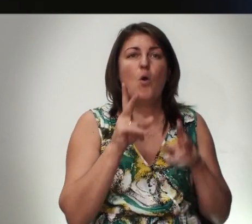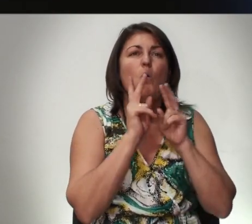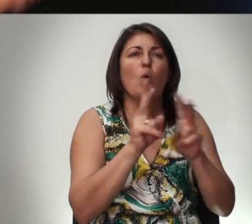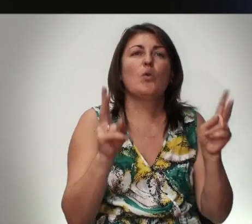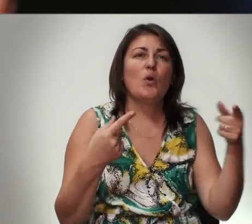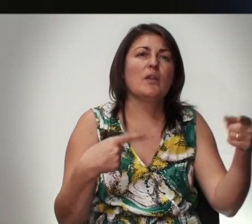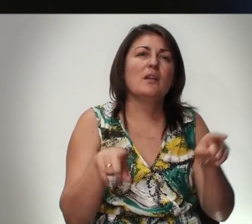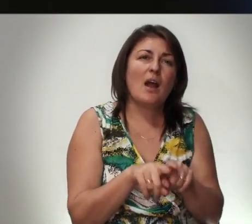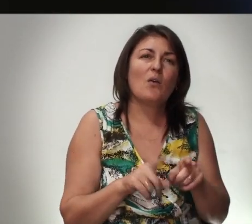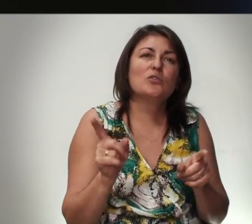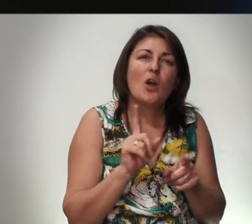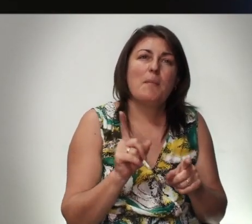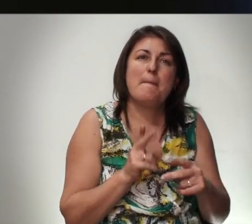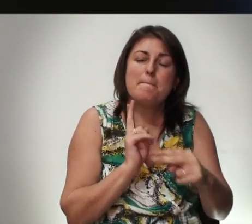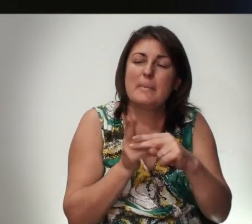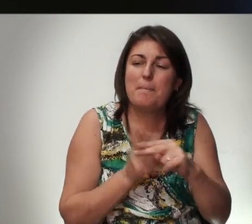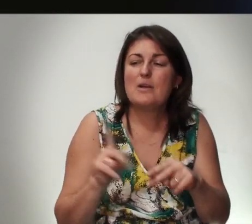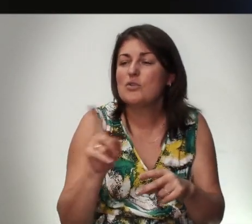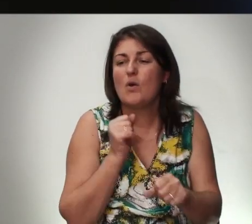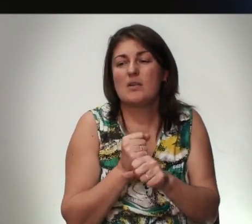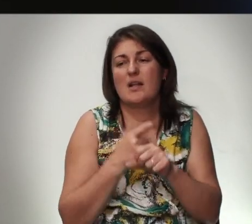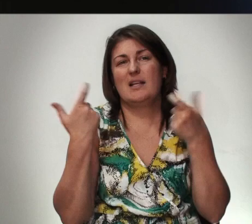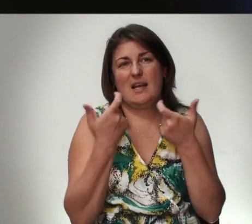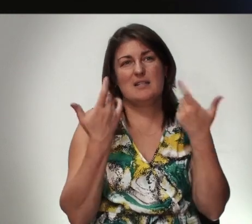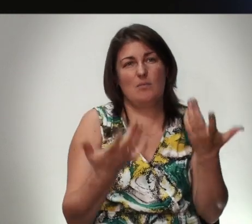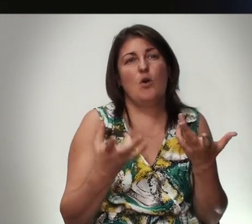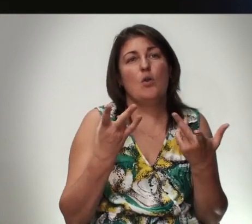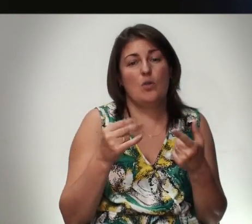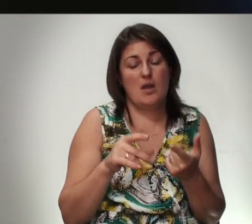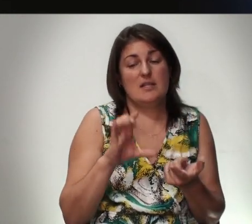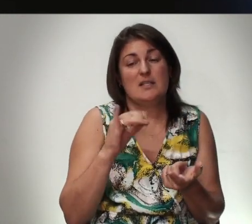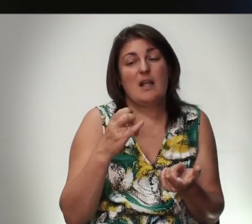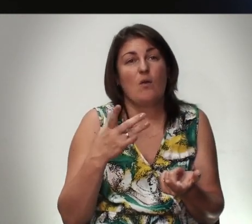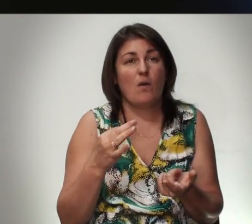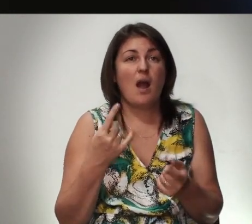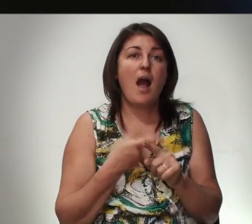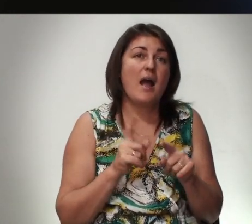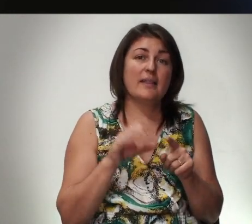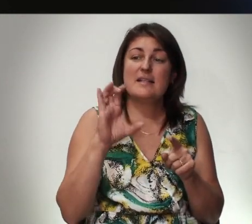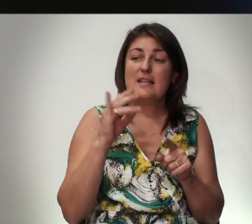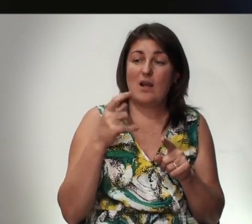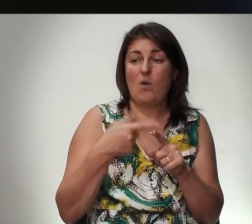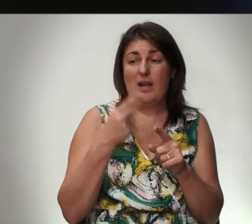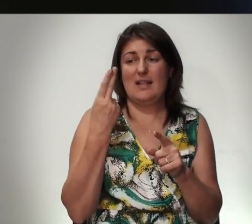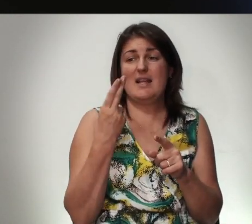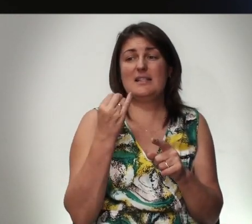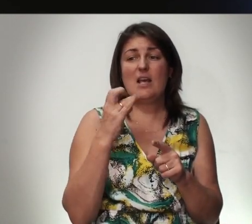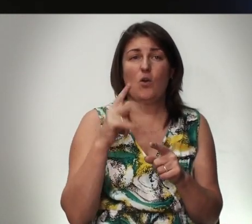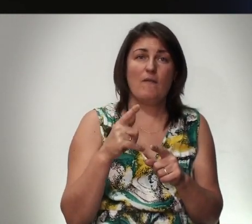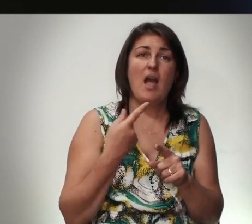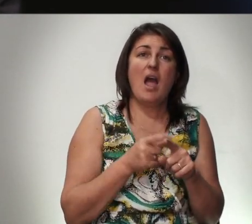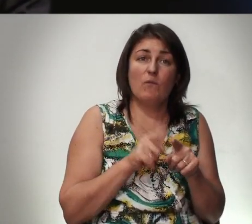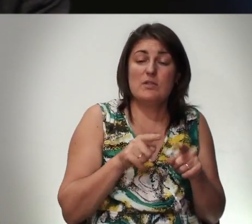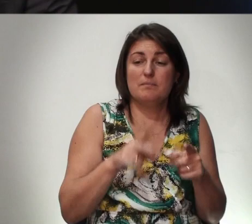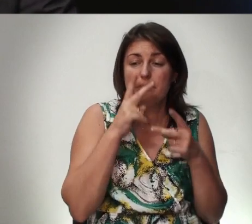Кто Ты Такой Чтобы Препятствовать Что Делает Господь Синагога Это Синагога Это Церковь И Вот